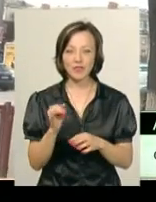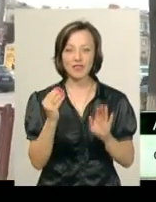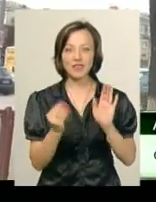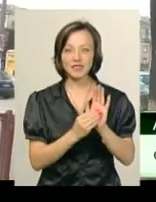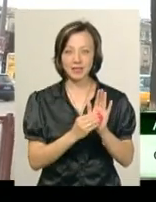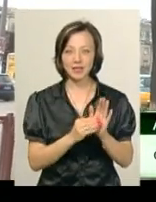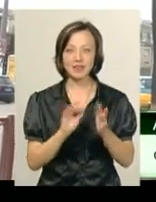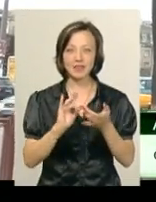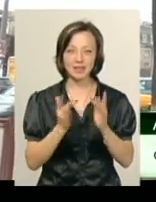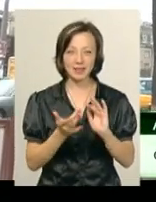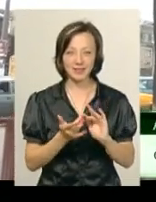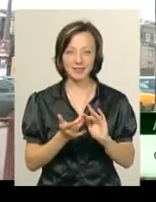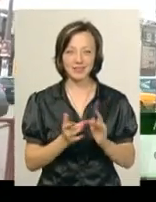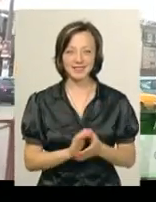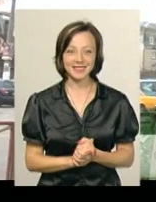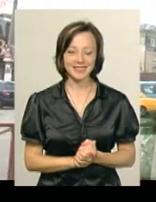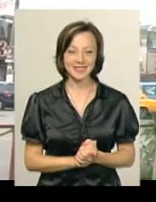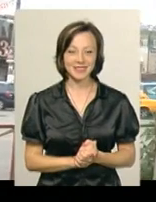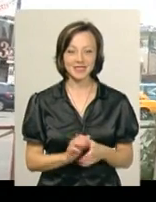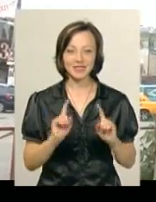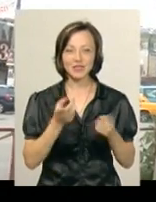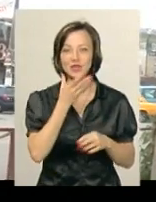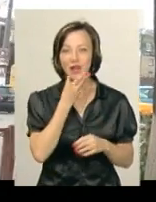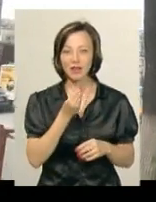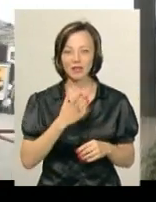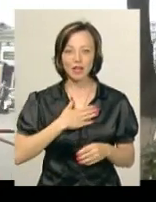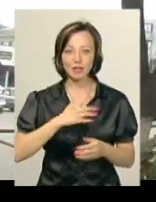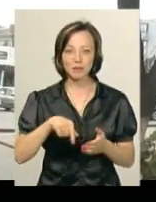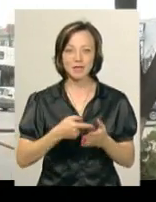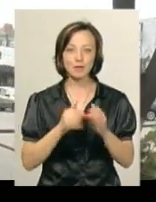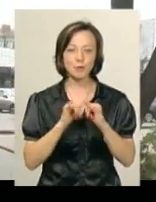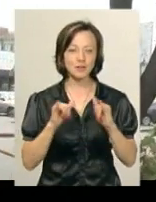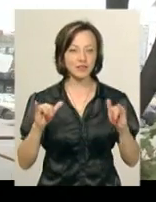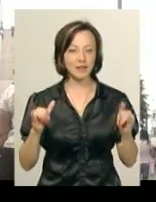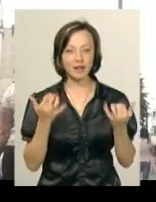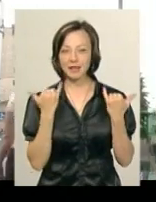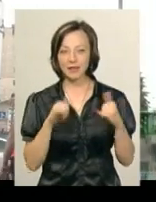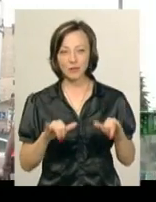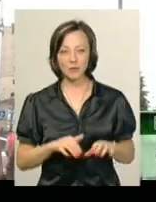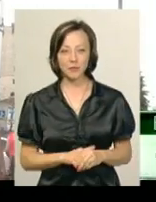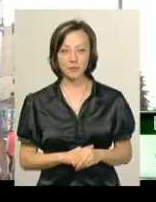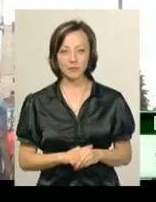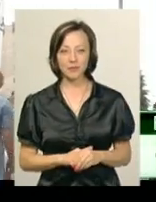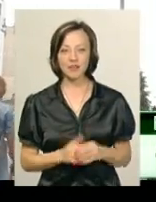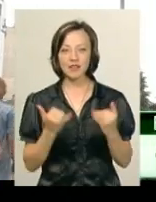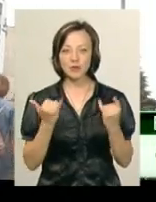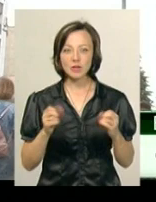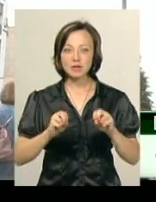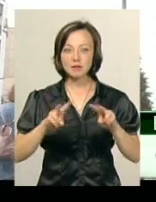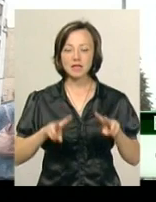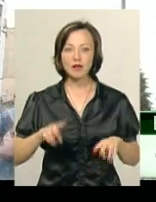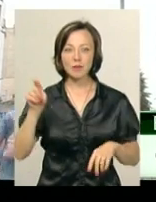викладаємо в соцсеті. Дуже гарно, наше місто процвітає, дивує. Ми сьогодні спеціально